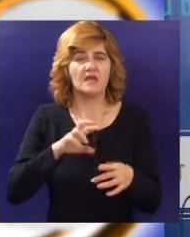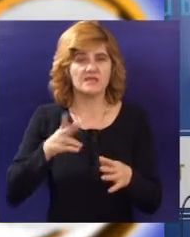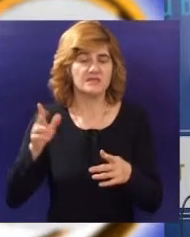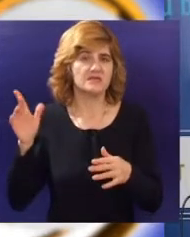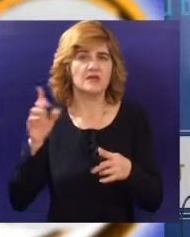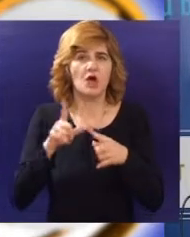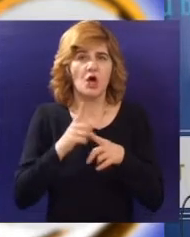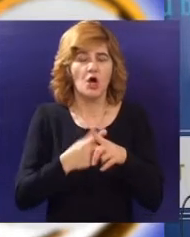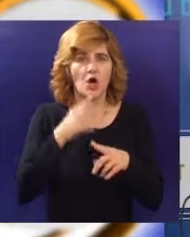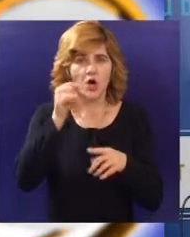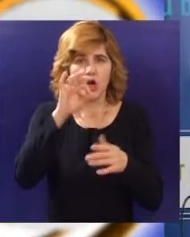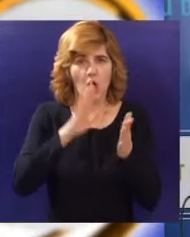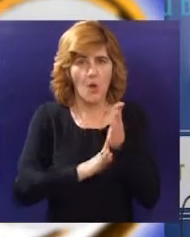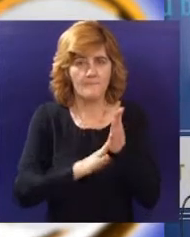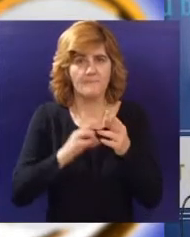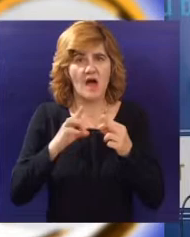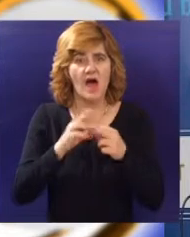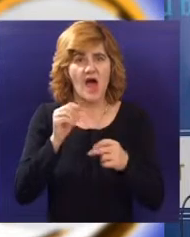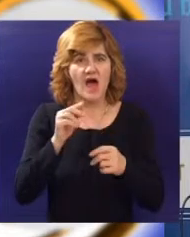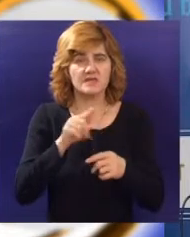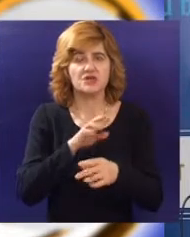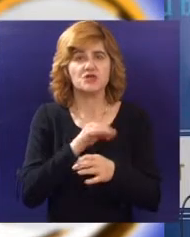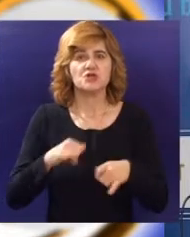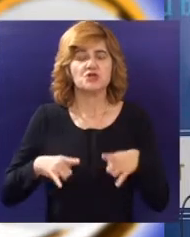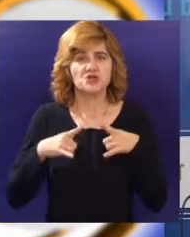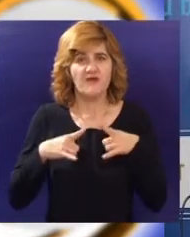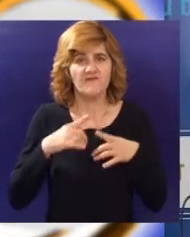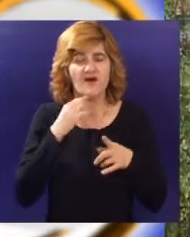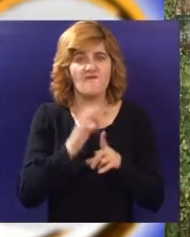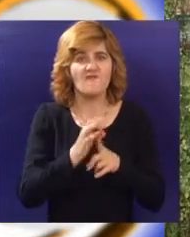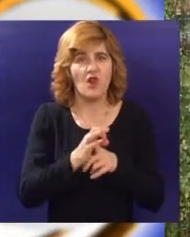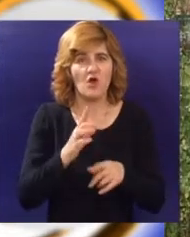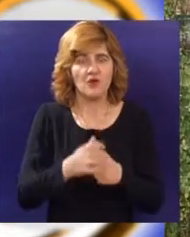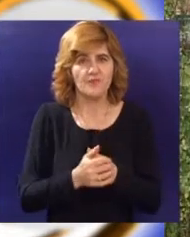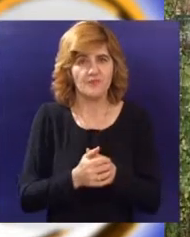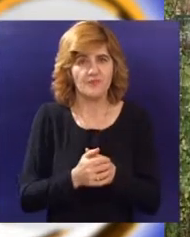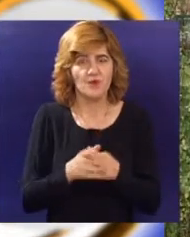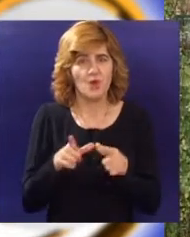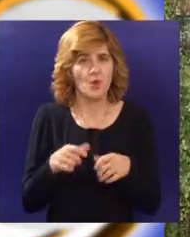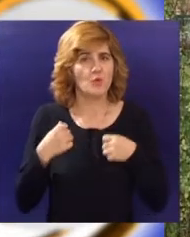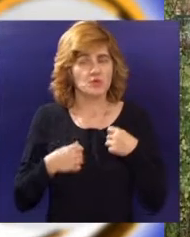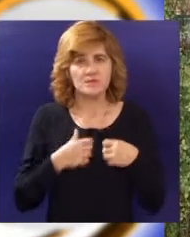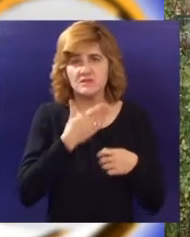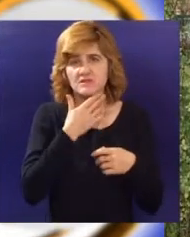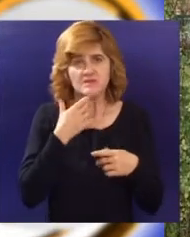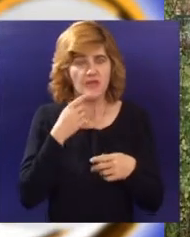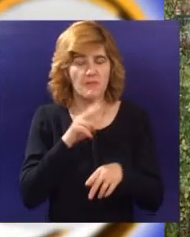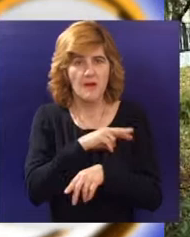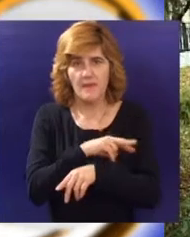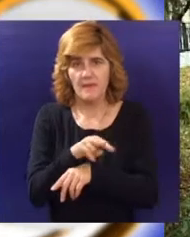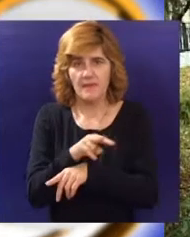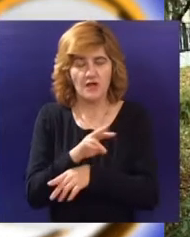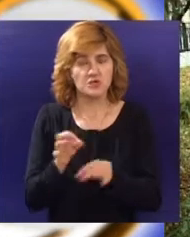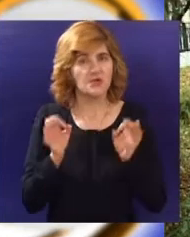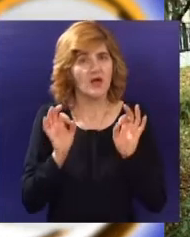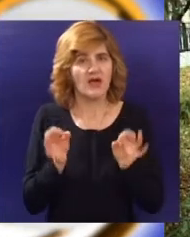cink, mangan, nikal, hrom, kobalt, arsen, živa kao i bor i fluor. U Subotici ne postoji sistematsko praćenje